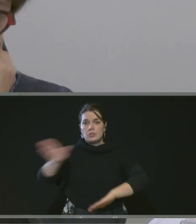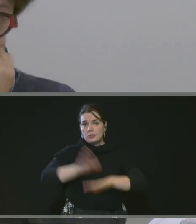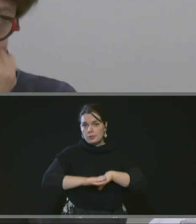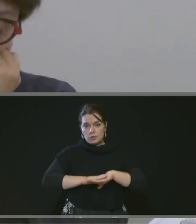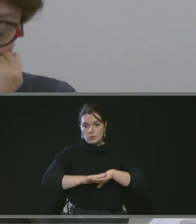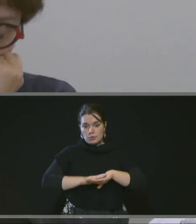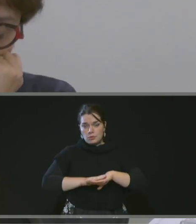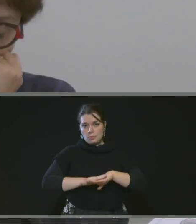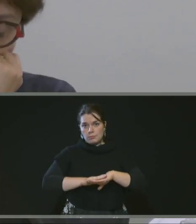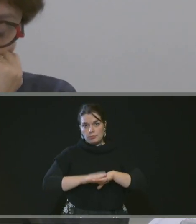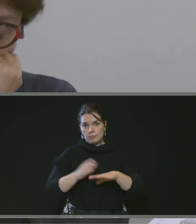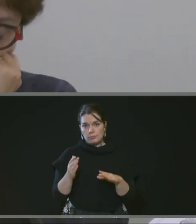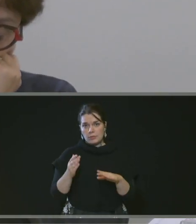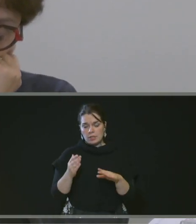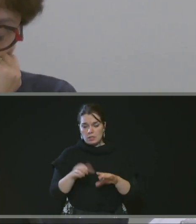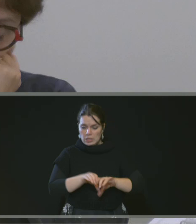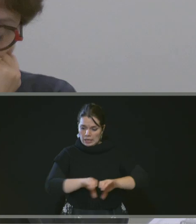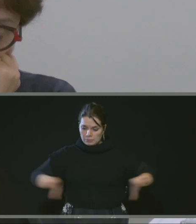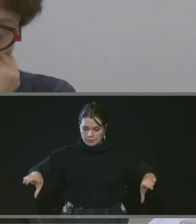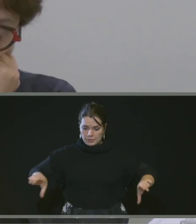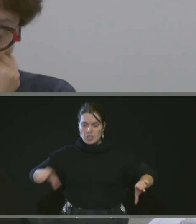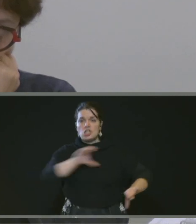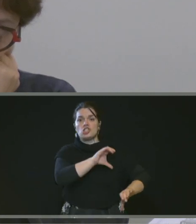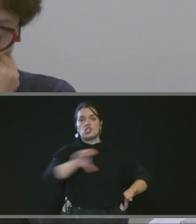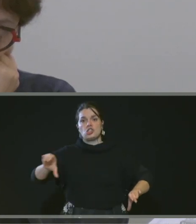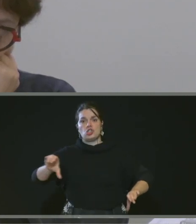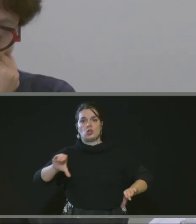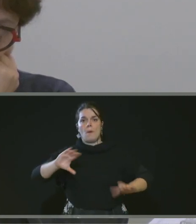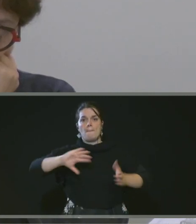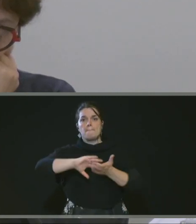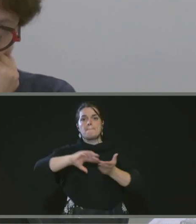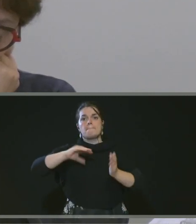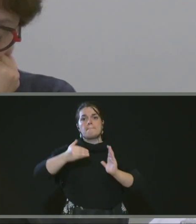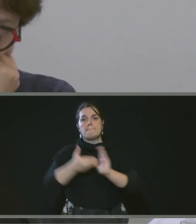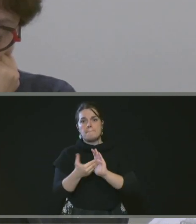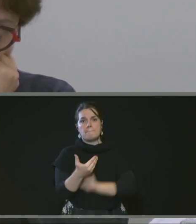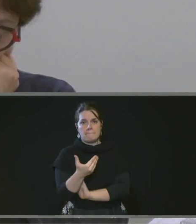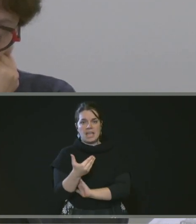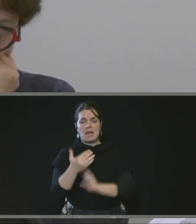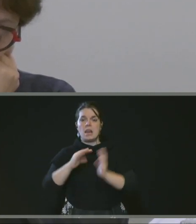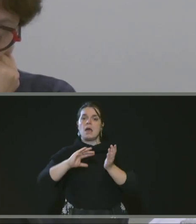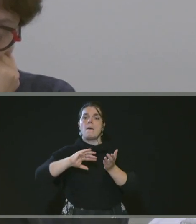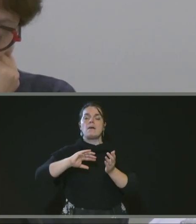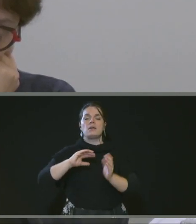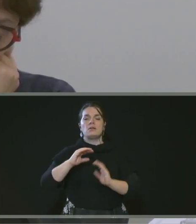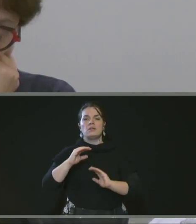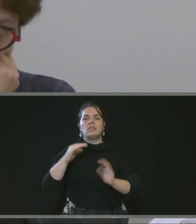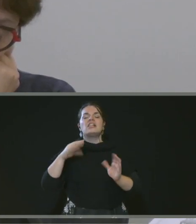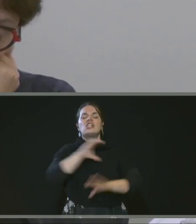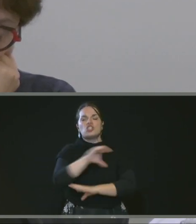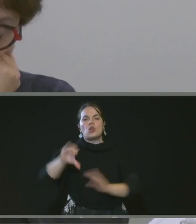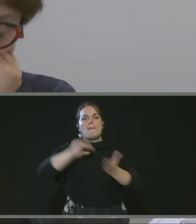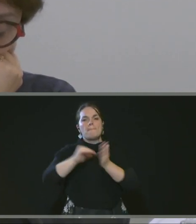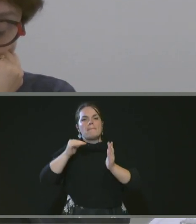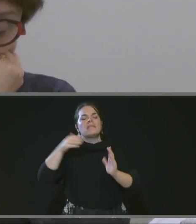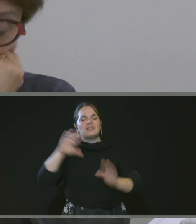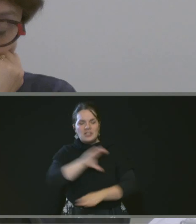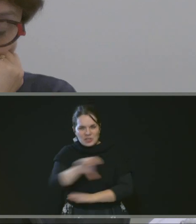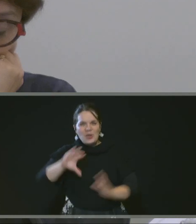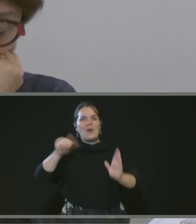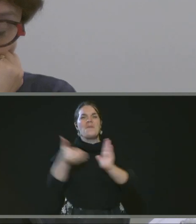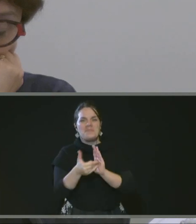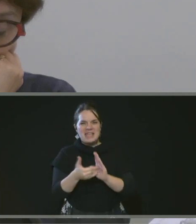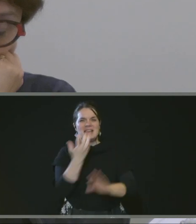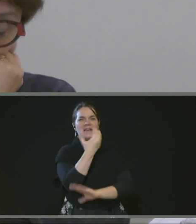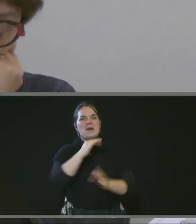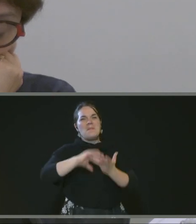100 000 m3 jour de déversement direct d'eau usée serait d'une part très